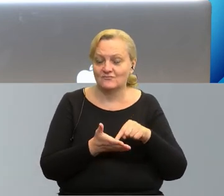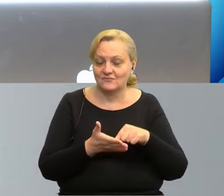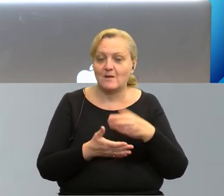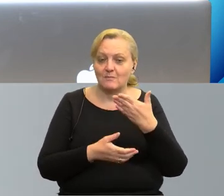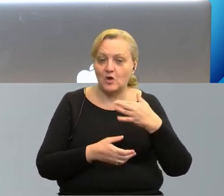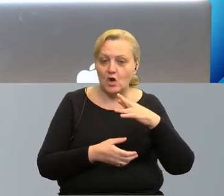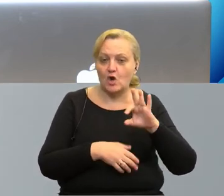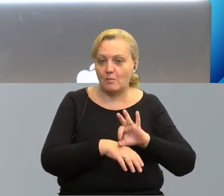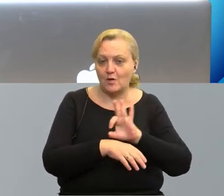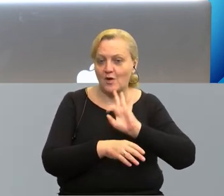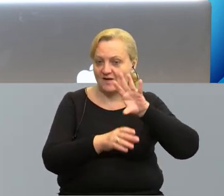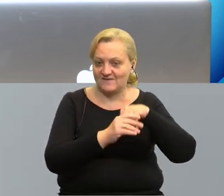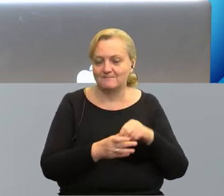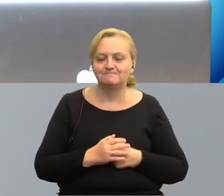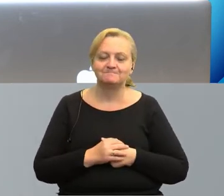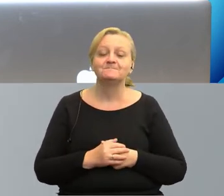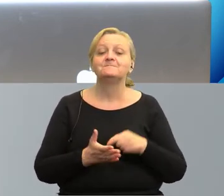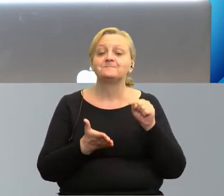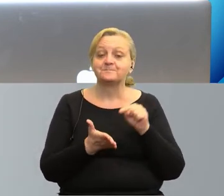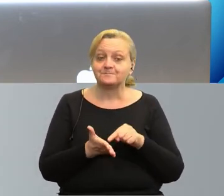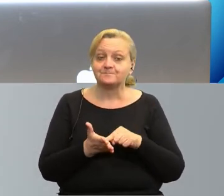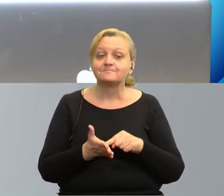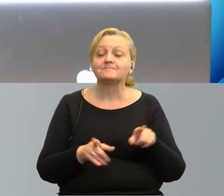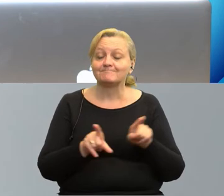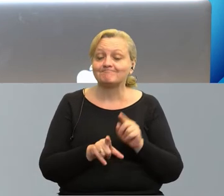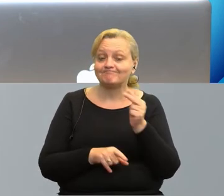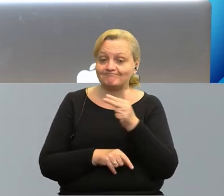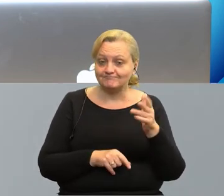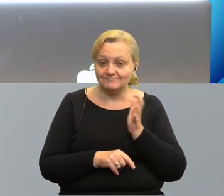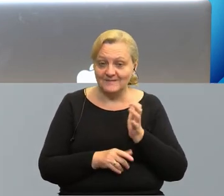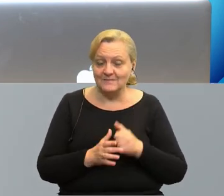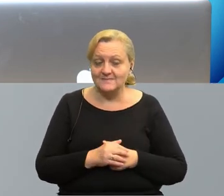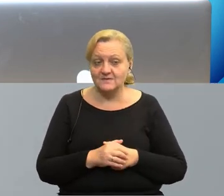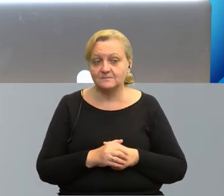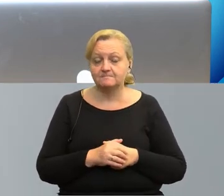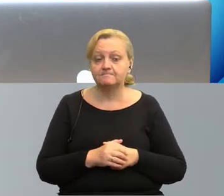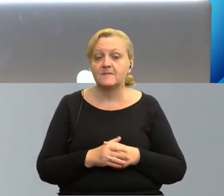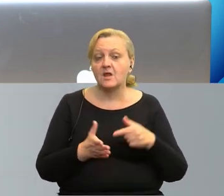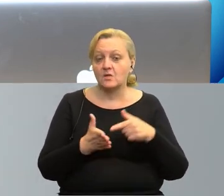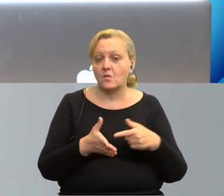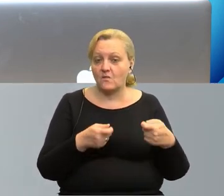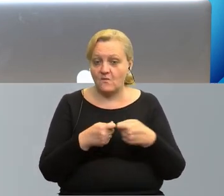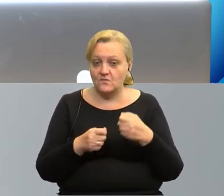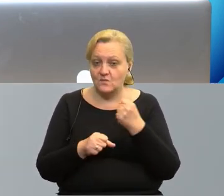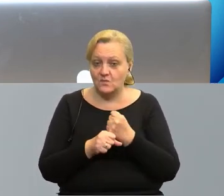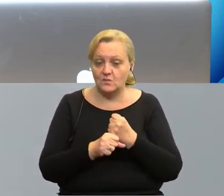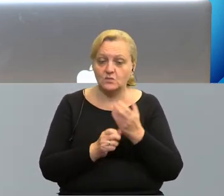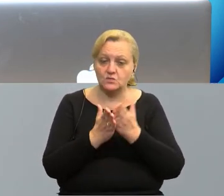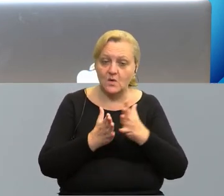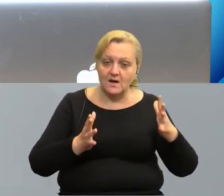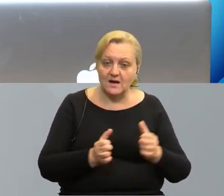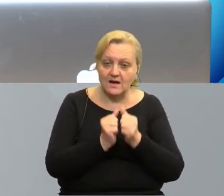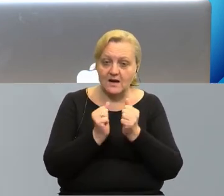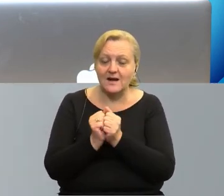mikroprojektów. W zakresie bezpieczeństwa, czyli tej współpracy służb